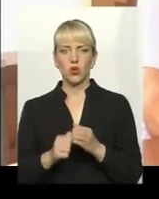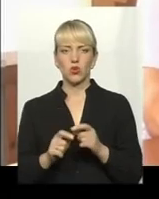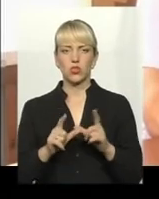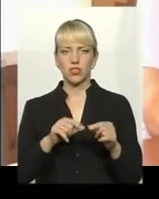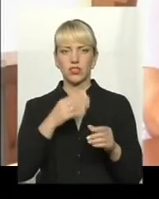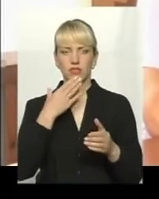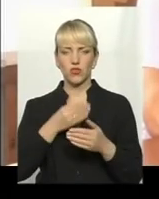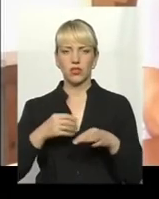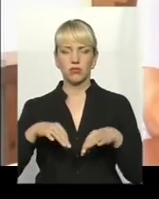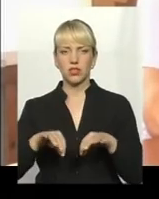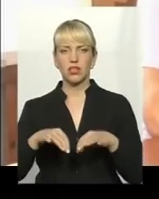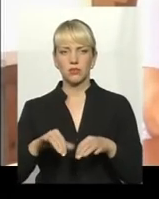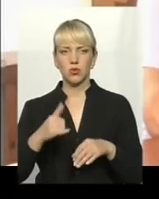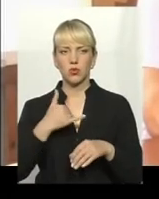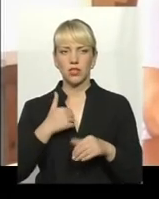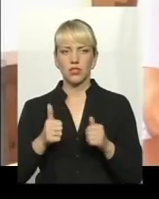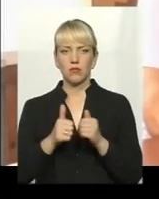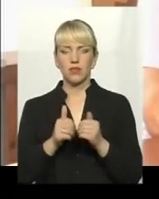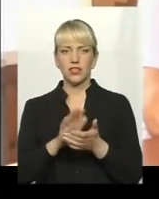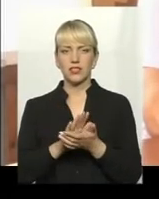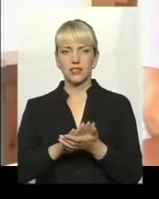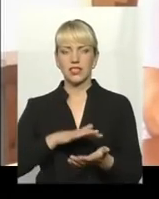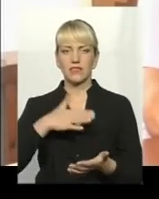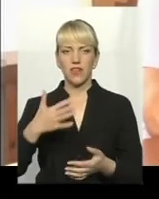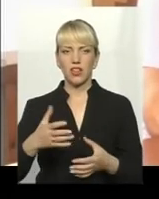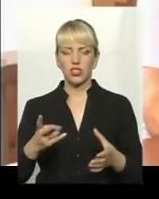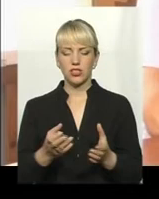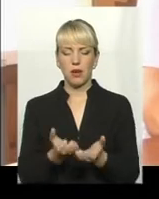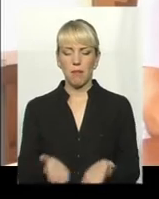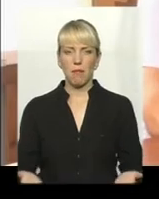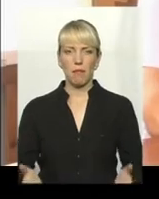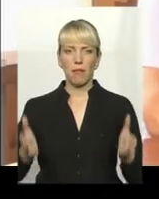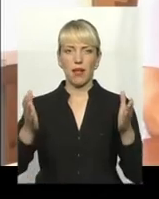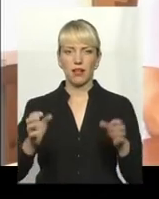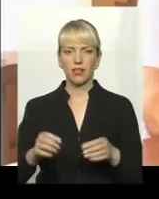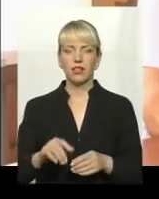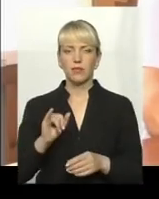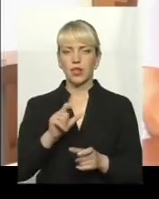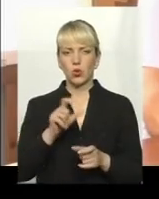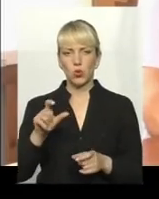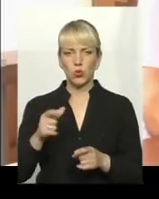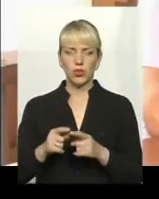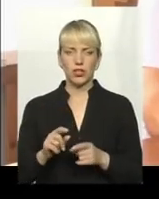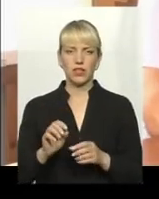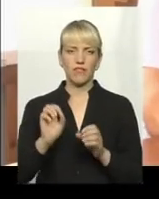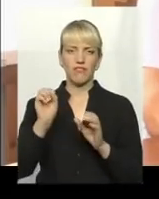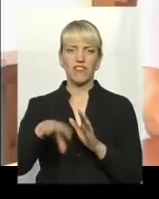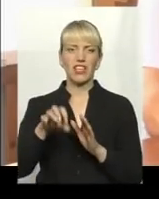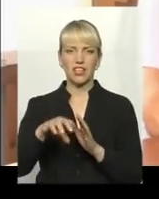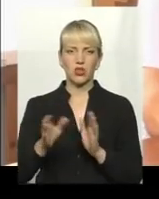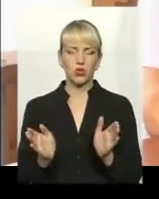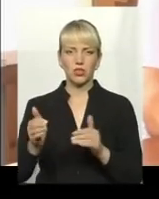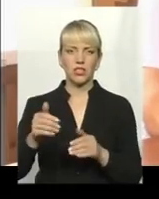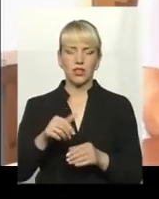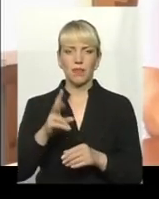своїм транспортом, і в нас там біля сміттєзвалища поставили баки, і люди вивозять, в основному, сміття на